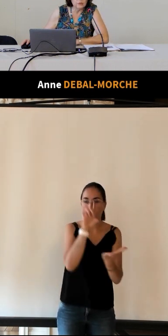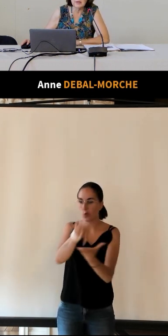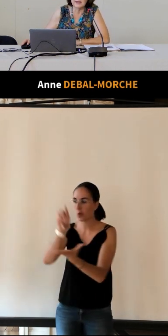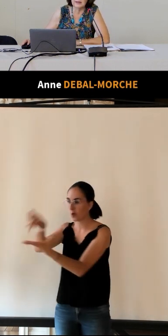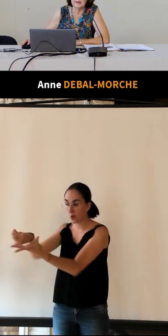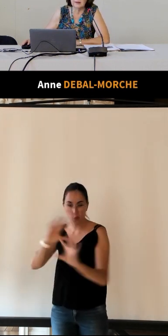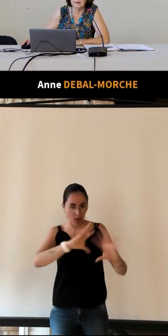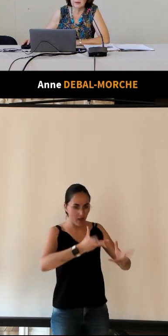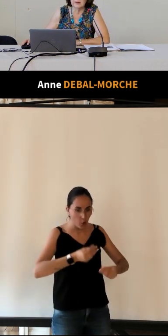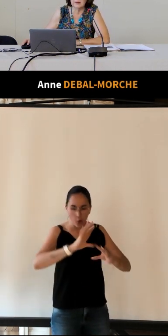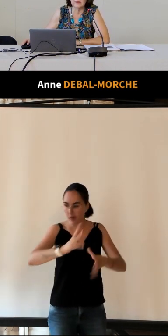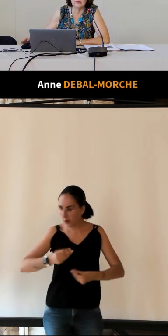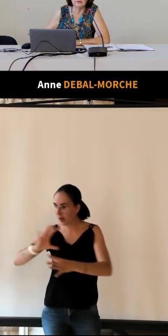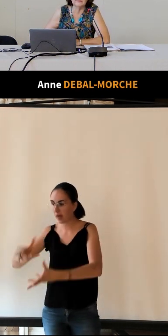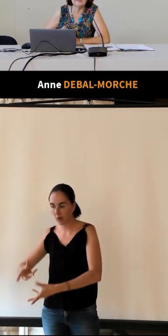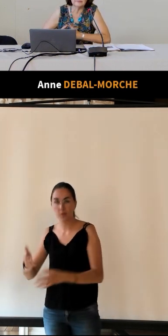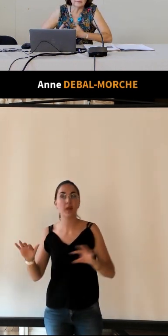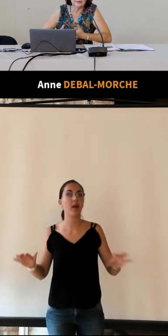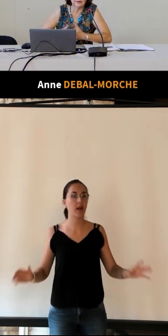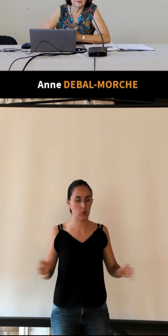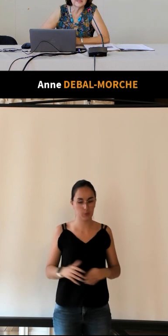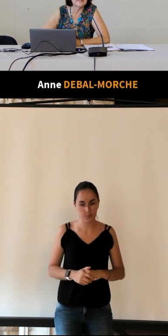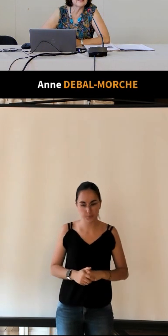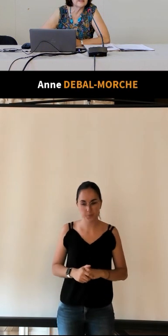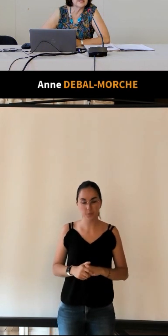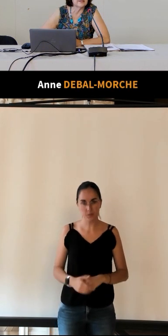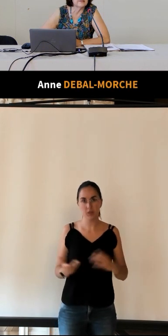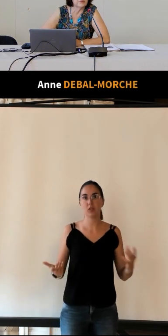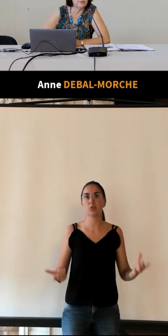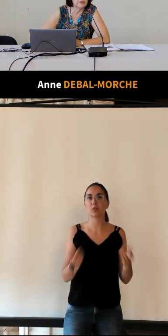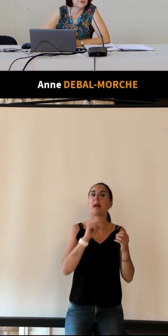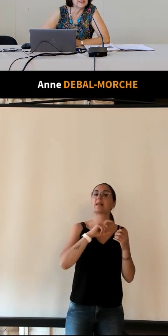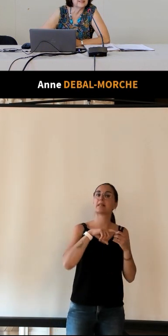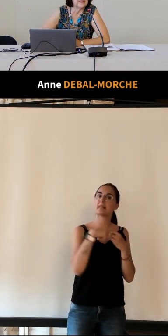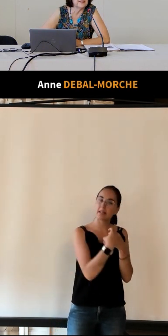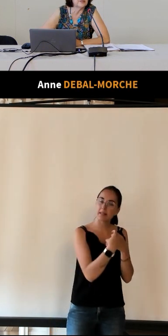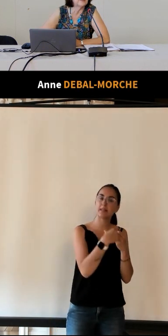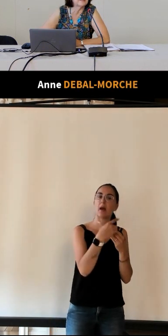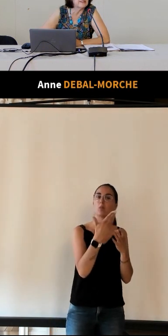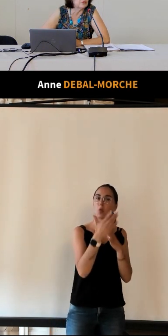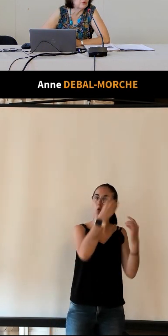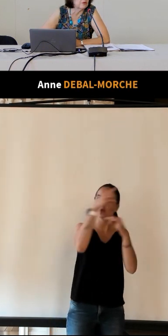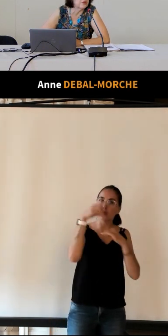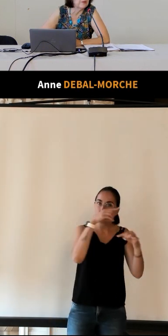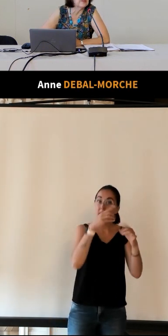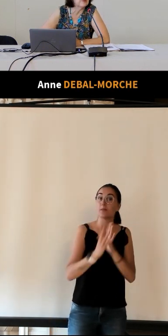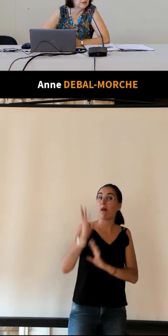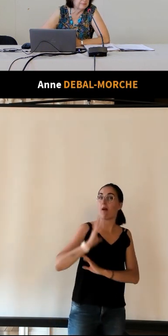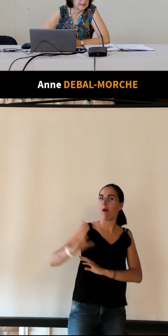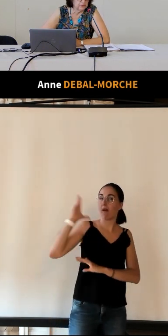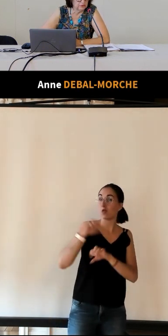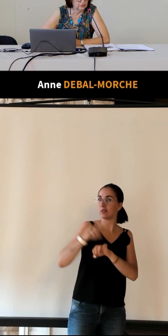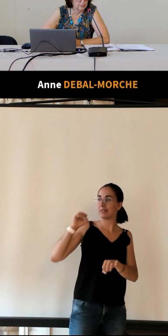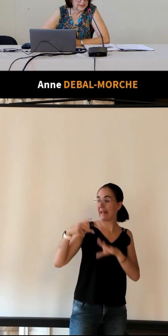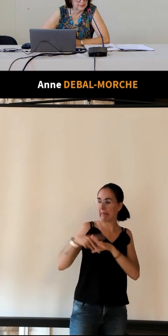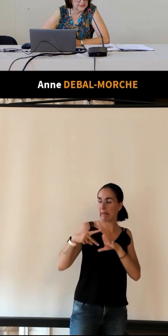donc le le syndicat d'initiative au début du siècle était situé 13 rue de Clocheville mais on n'a